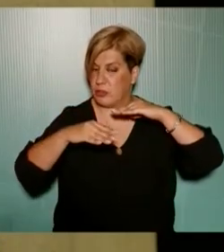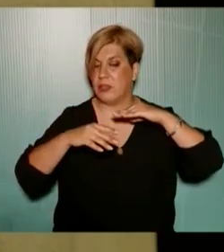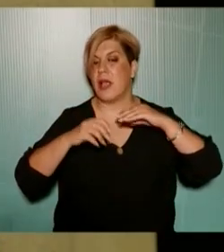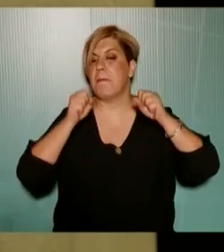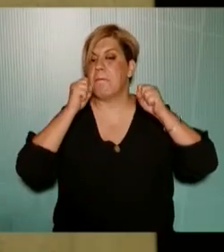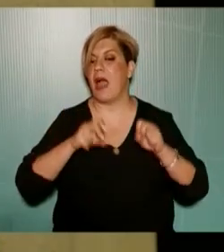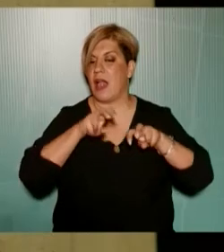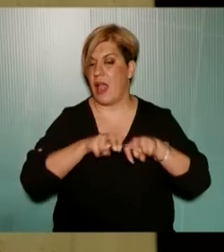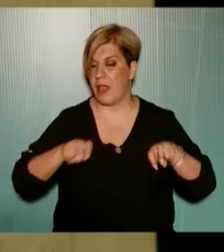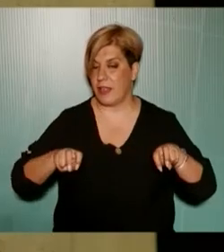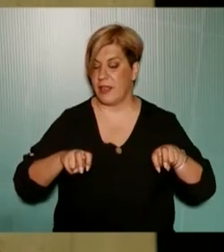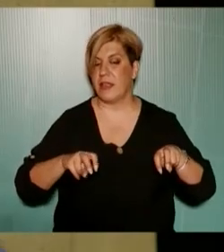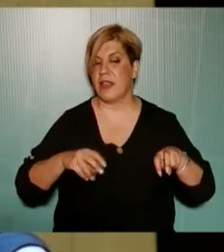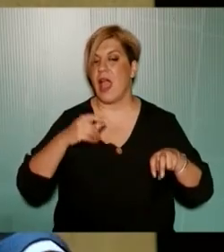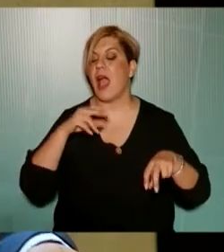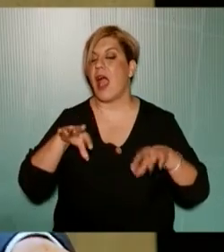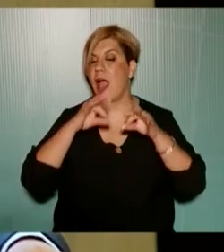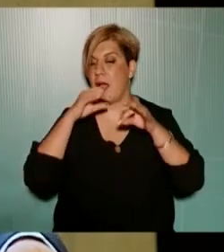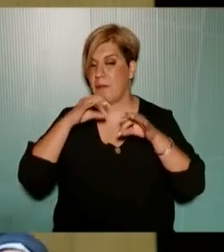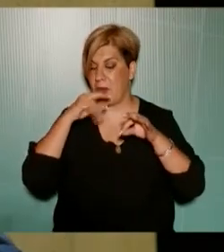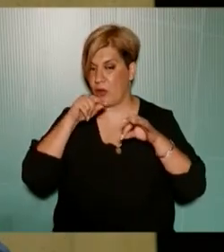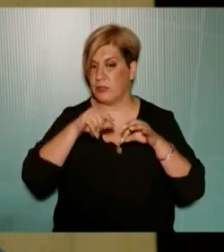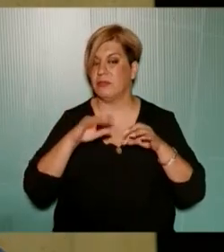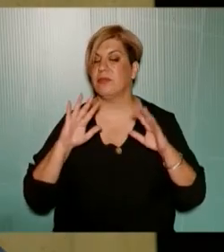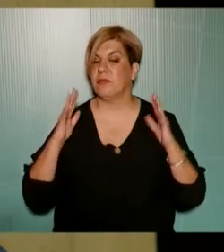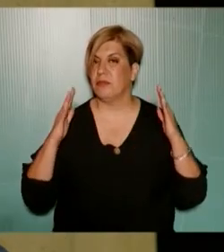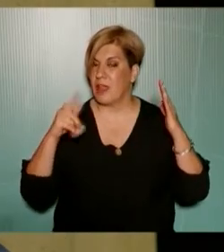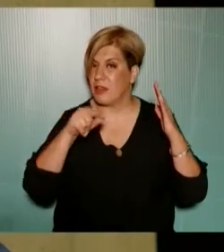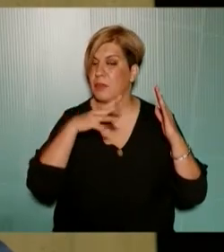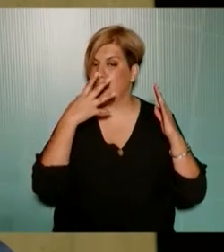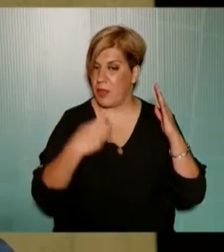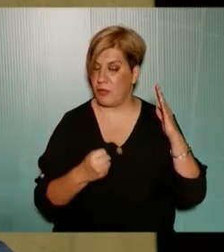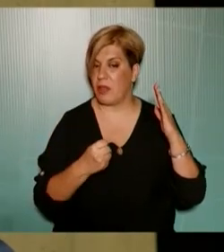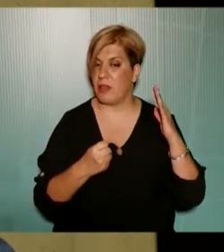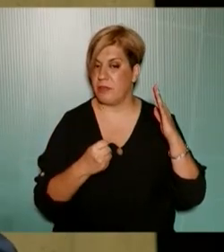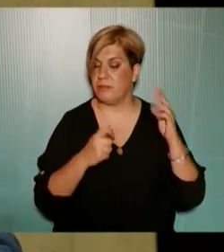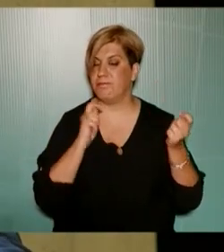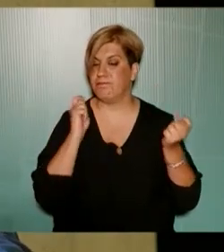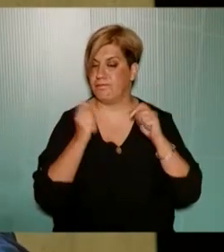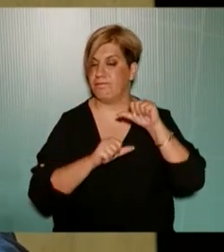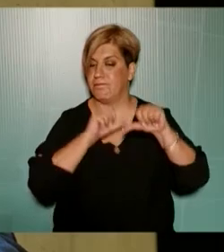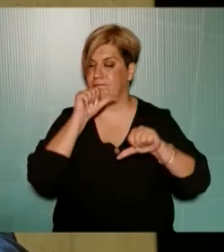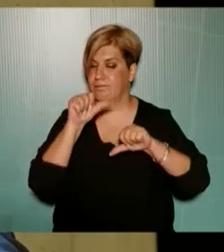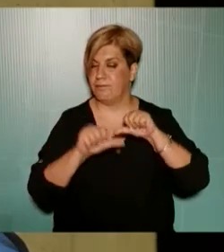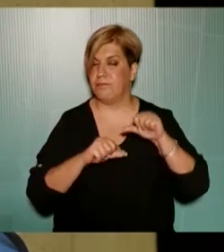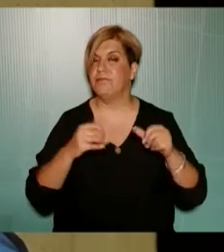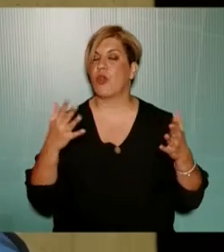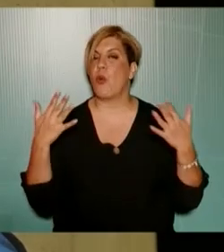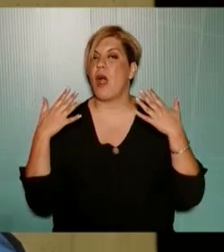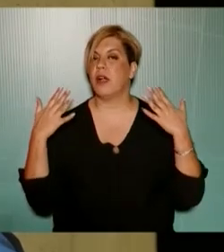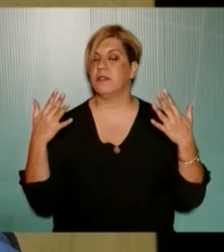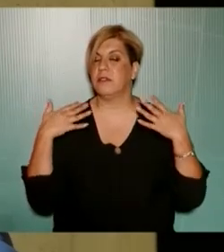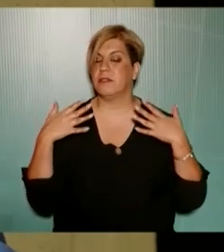Απαγκάκια και οι Αμπελώνες μαζί με τα απορροφόρα δέντρα που υπάρχουν έχουν μετατραπεί σε μία όαση που